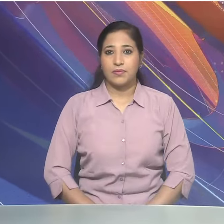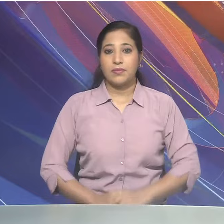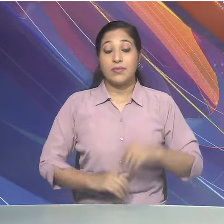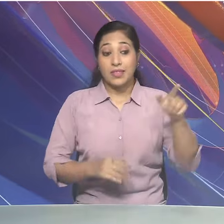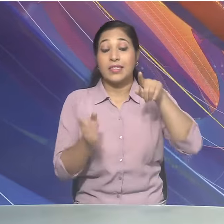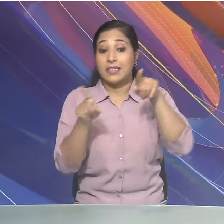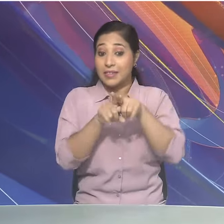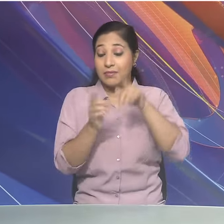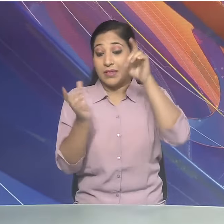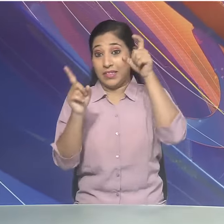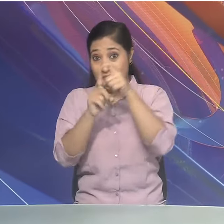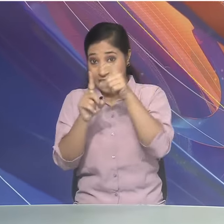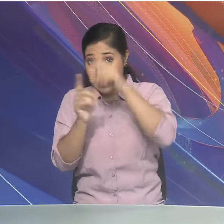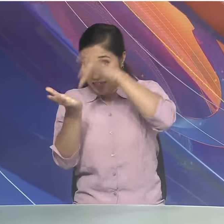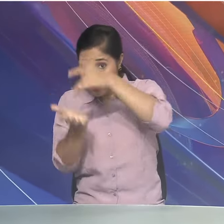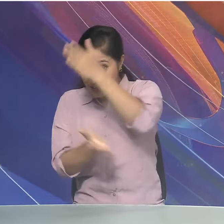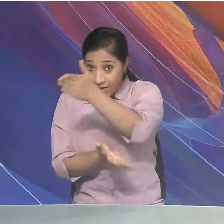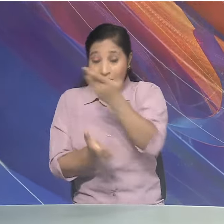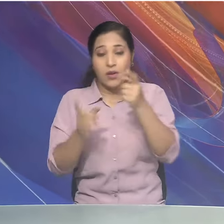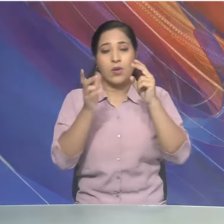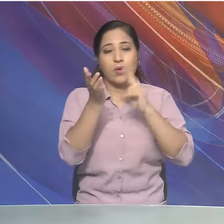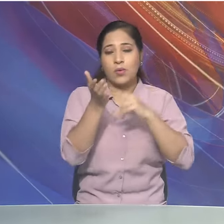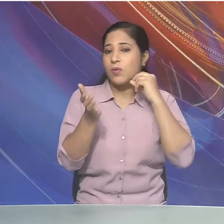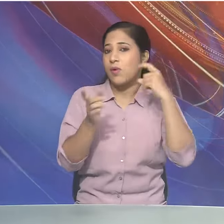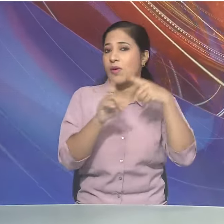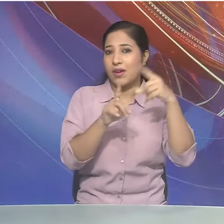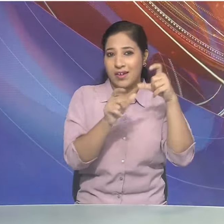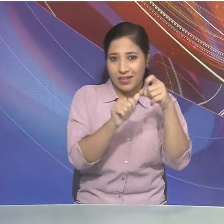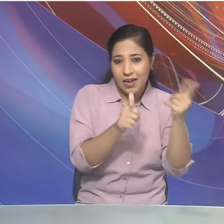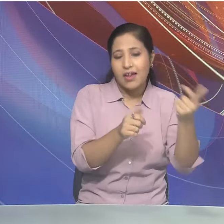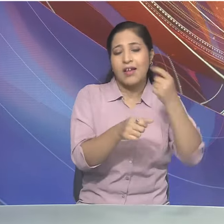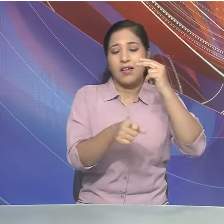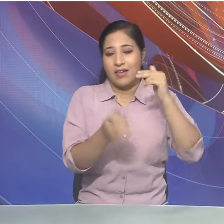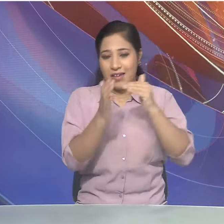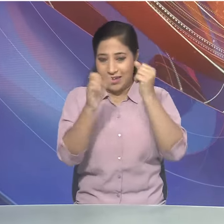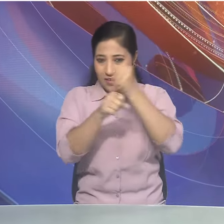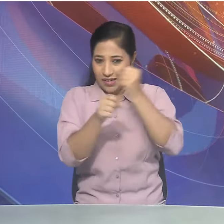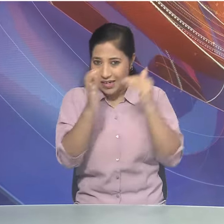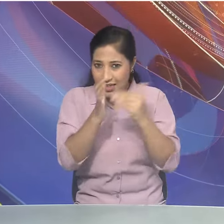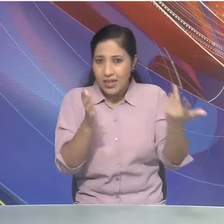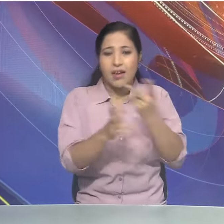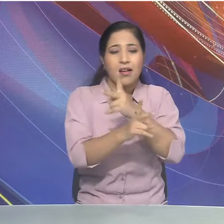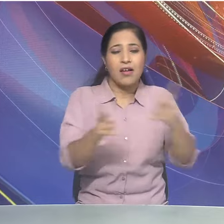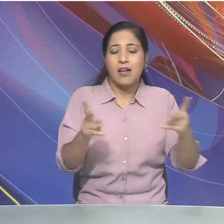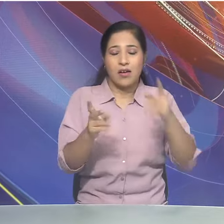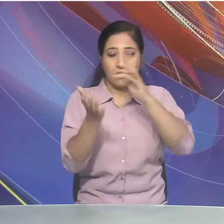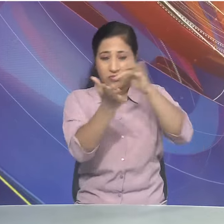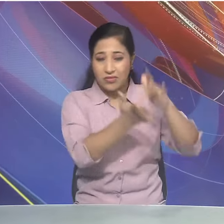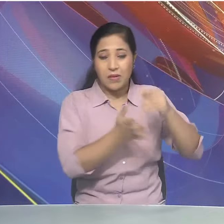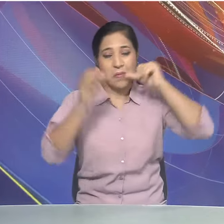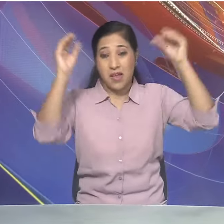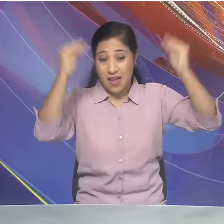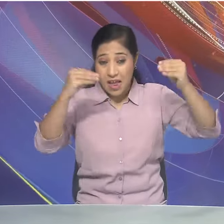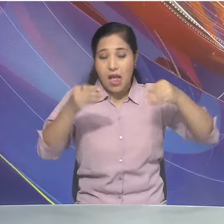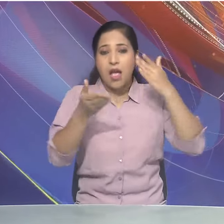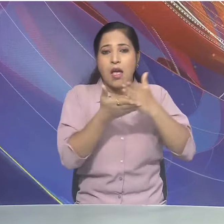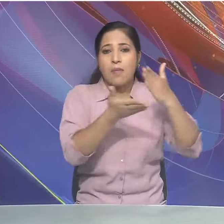वहीं दिल्ली, नौइडा, गुरुग्राम, गाजियाबाद और आसपास के इलाकों में रुक रुक कर बारिश हो रही है।